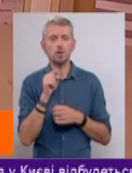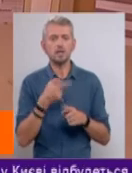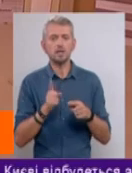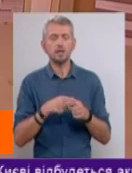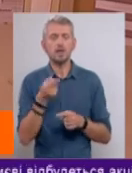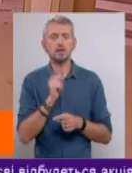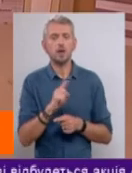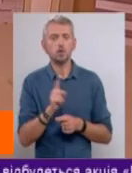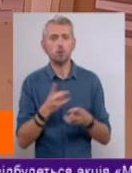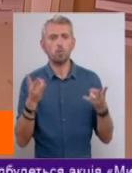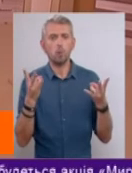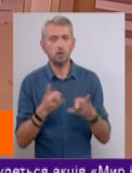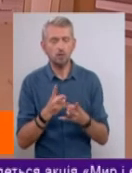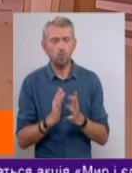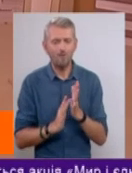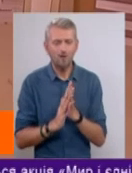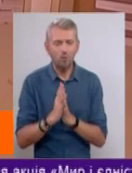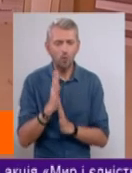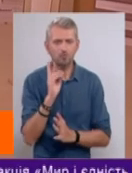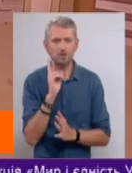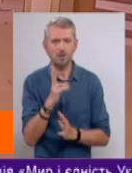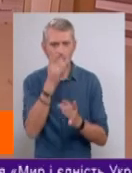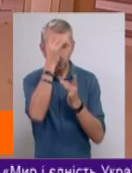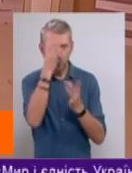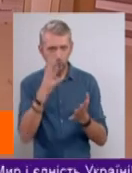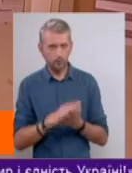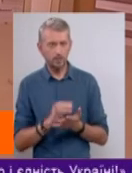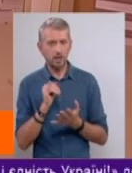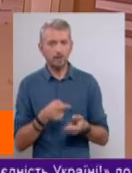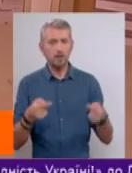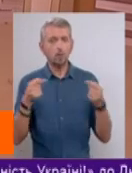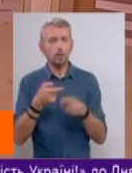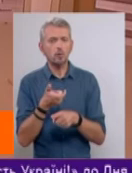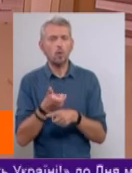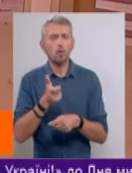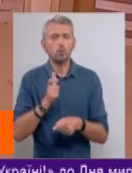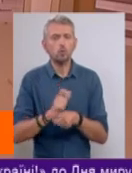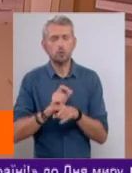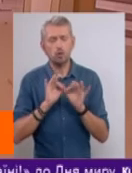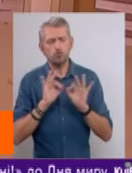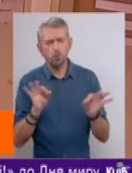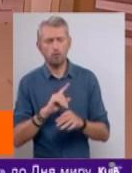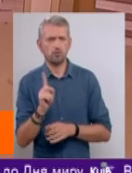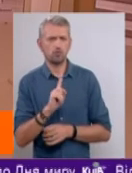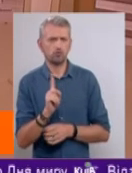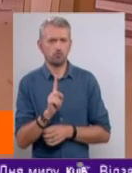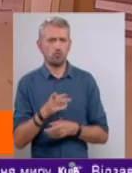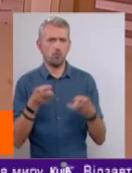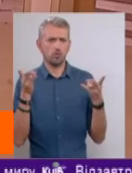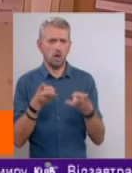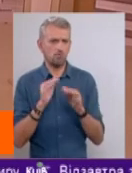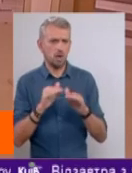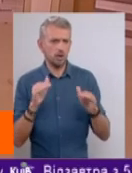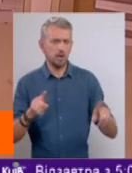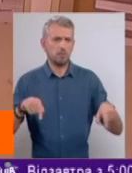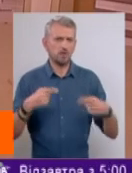що потрібно вирощувати як культуру. І, відповідно, дуже чудово про те, що треба дітям